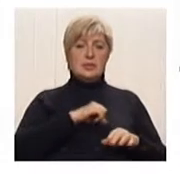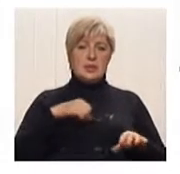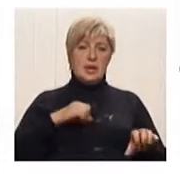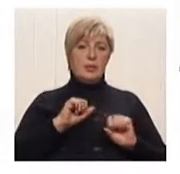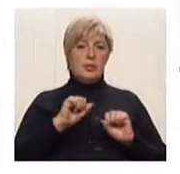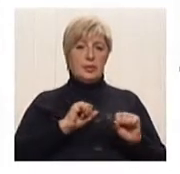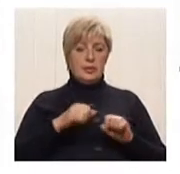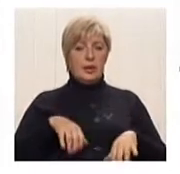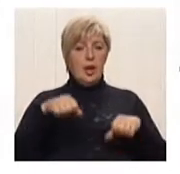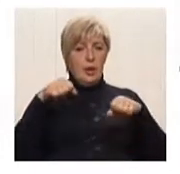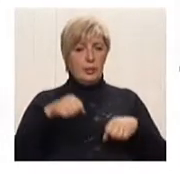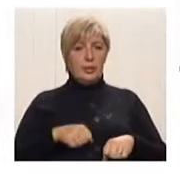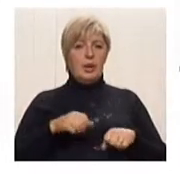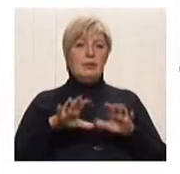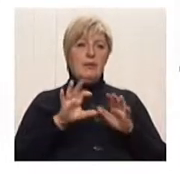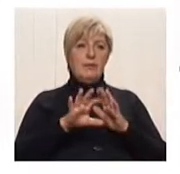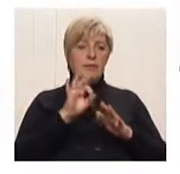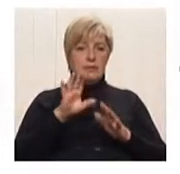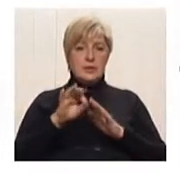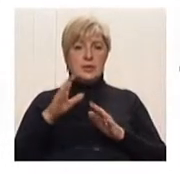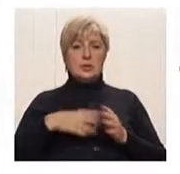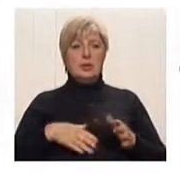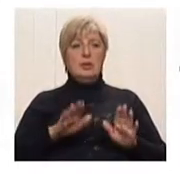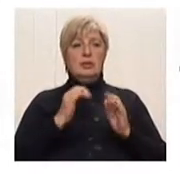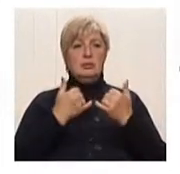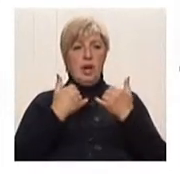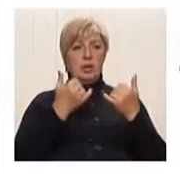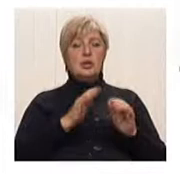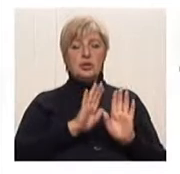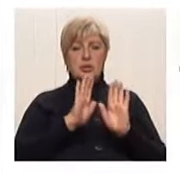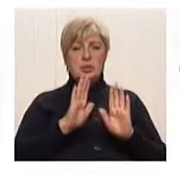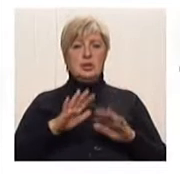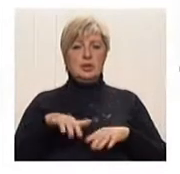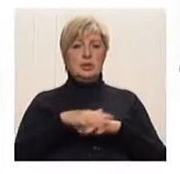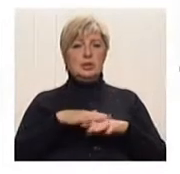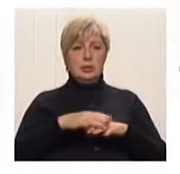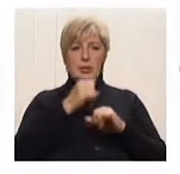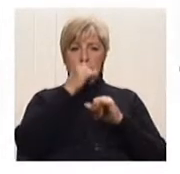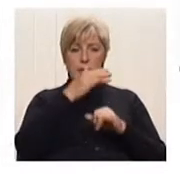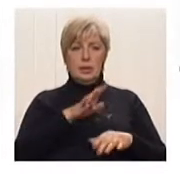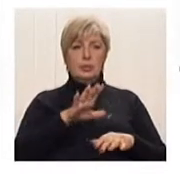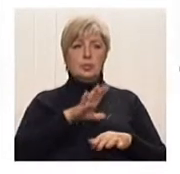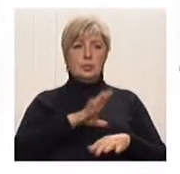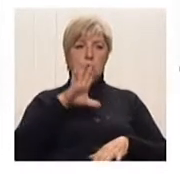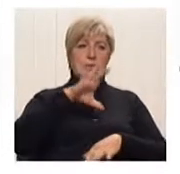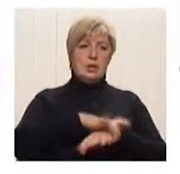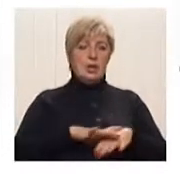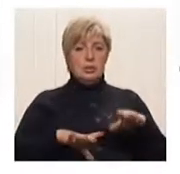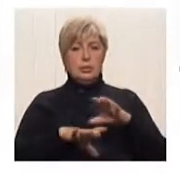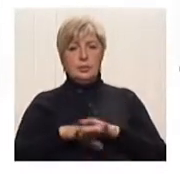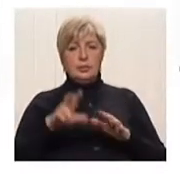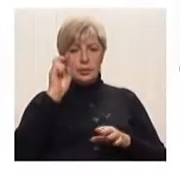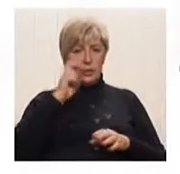визначати і змінювати конституційний влад в Україні належить виключно народовій і не може бути узурповано державою, її органами або